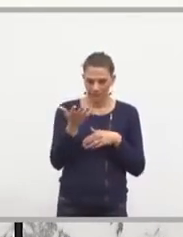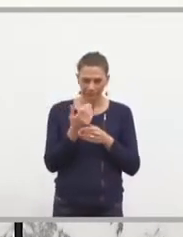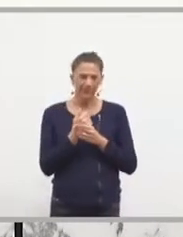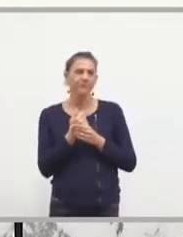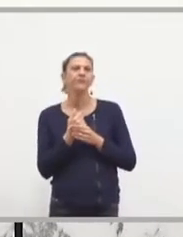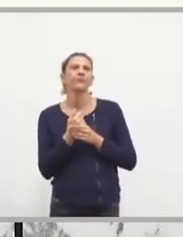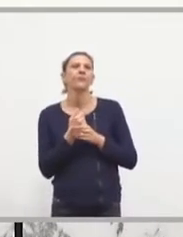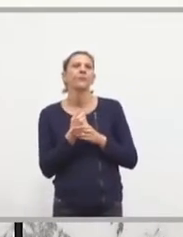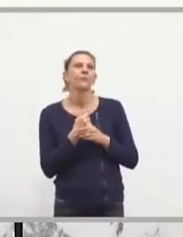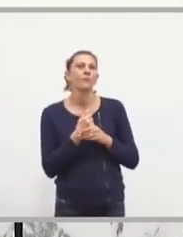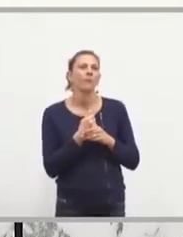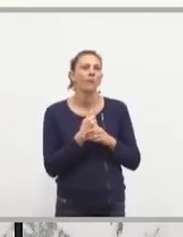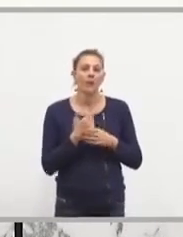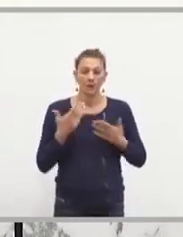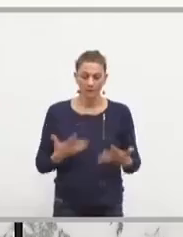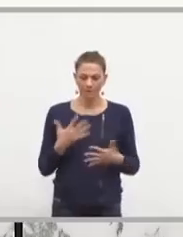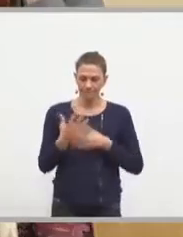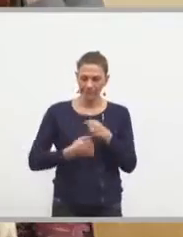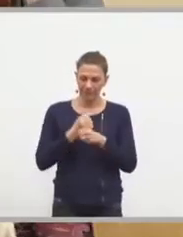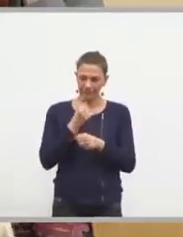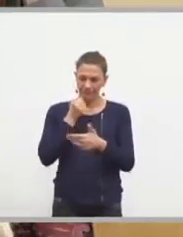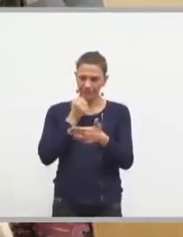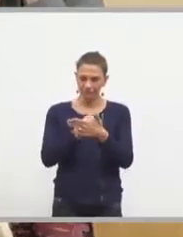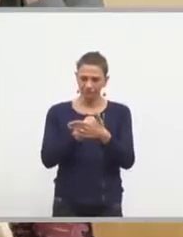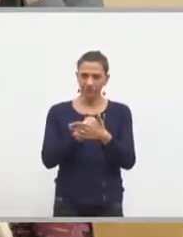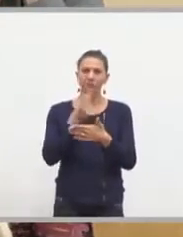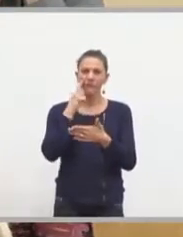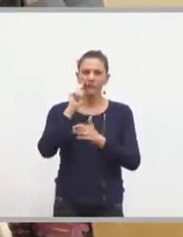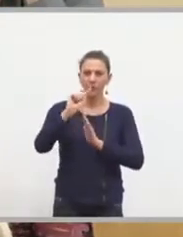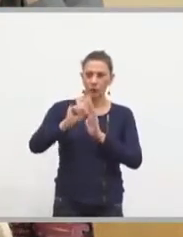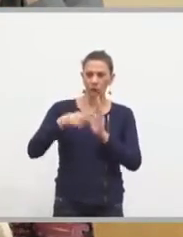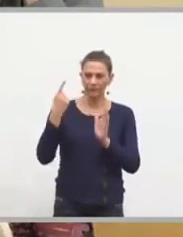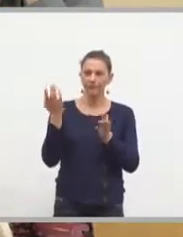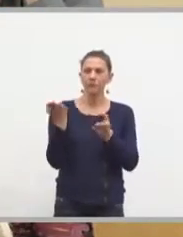À la fin de l'année, nous allons réentamer le dossier ligne 5.